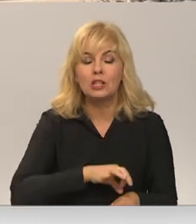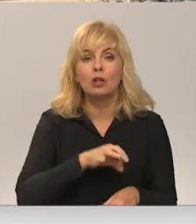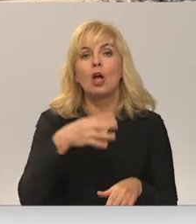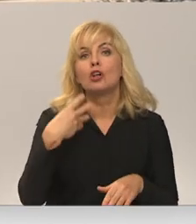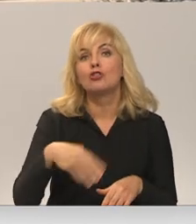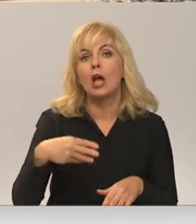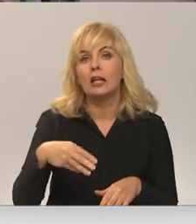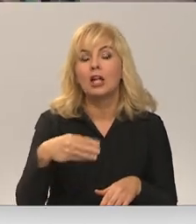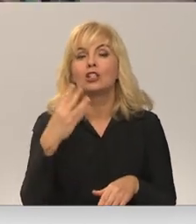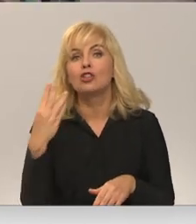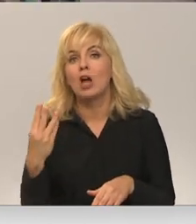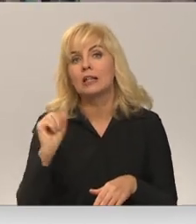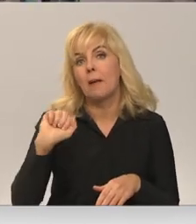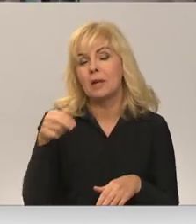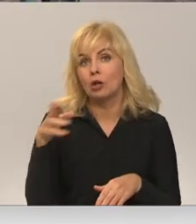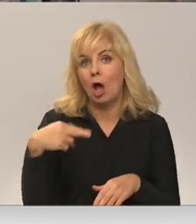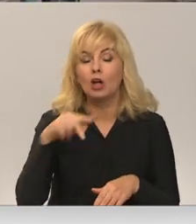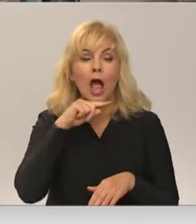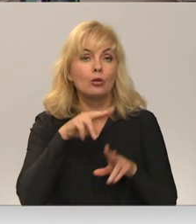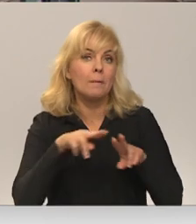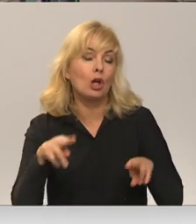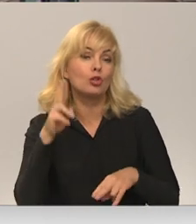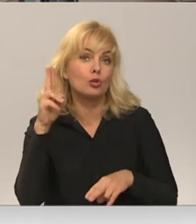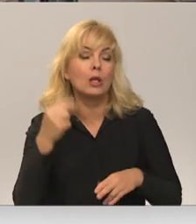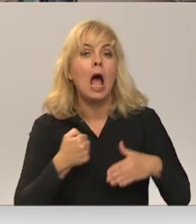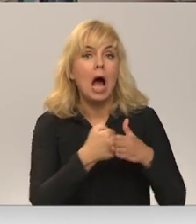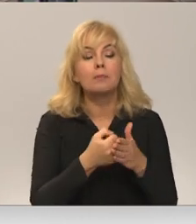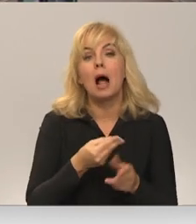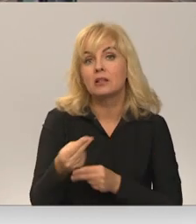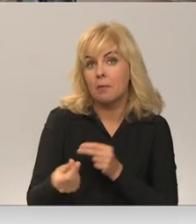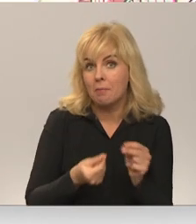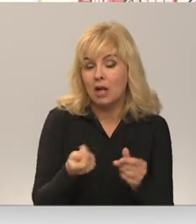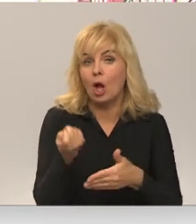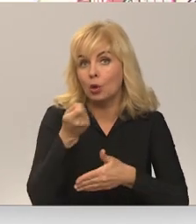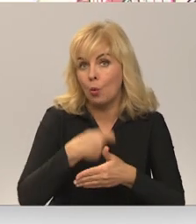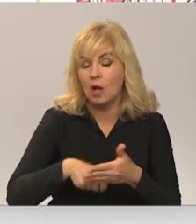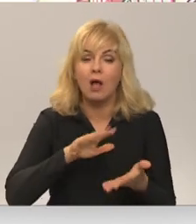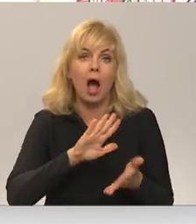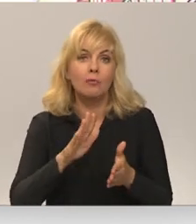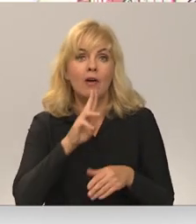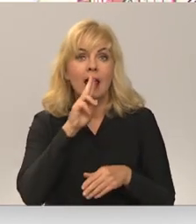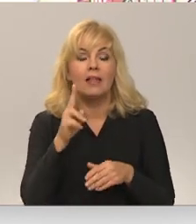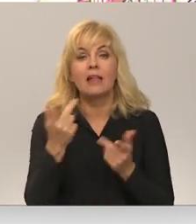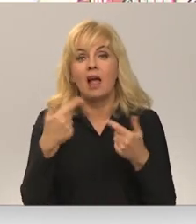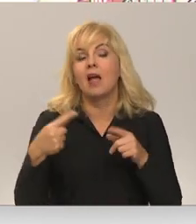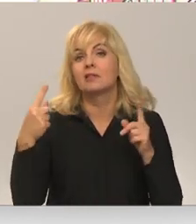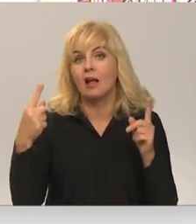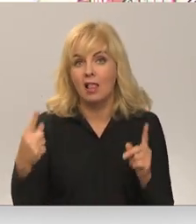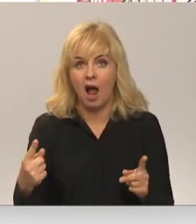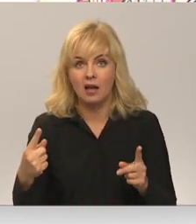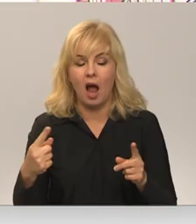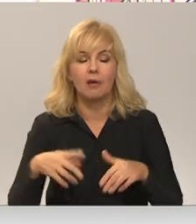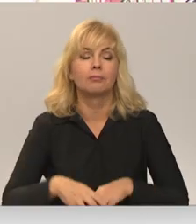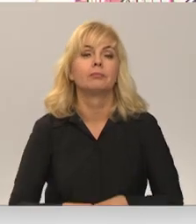miljoni eiro. Ekonomikas ministrijas sola, ka atbalsta maksājuma izmaksa noslēgsajās aptuveni nedēris laikā. Jau gaņiņas